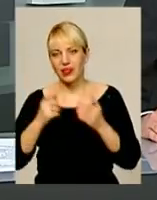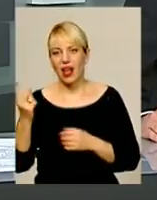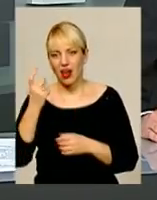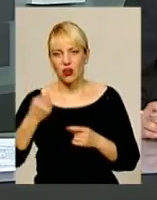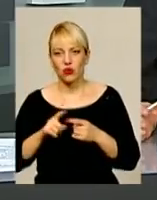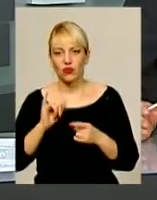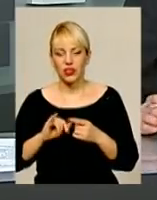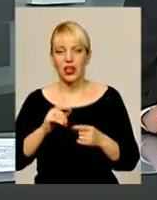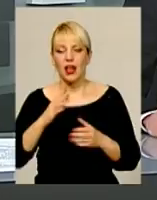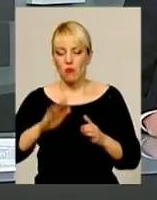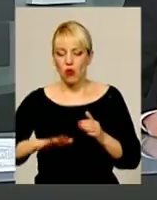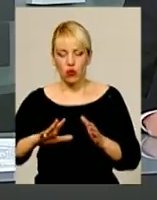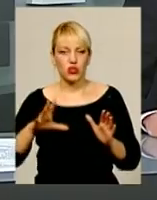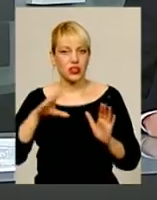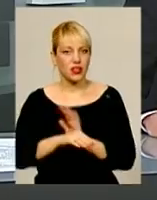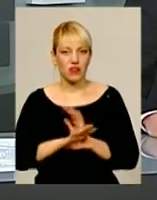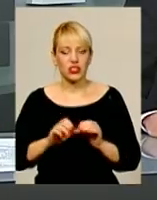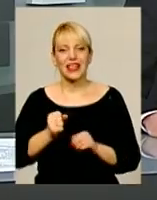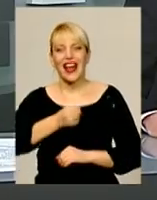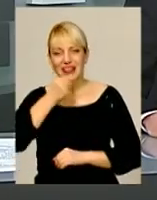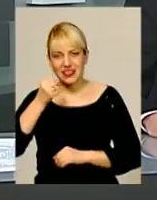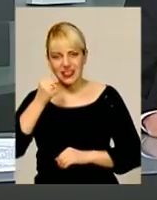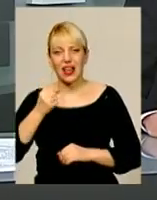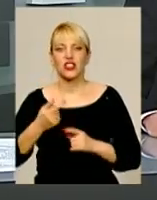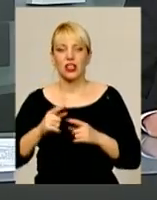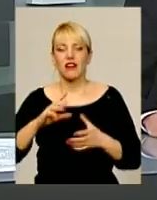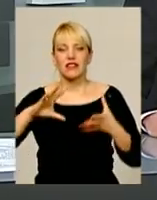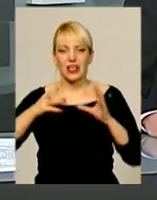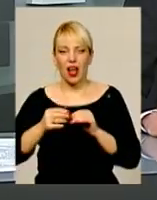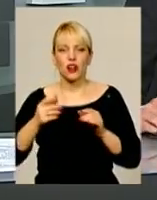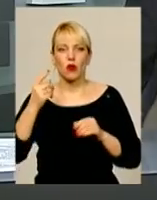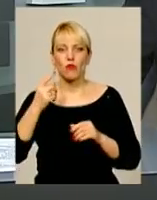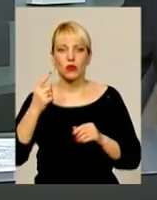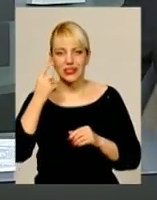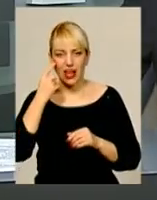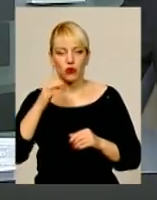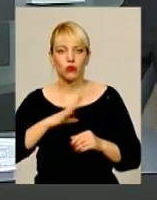кращих команд не увійшли. А от старші у загальному заліку стали другими.